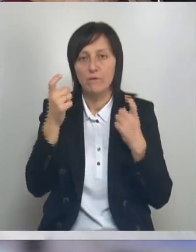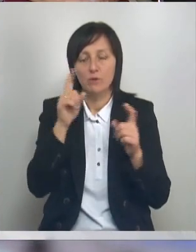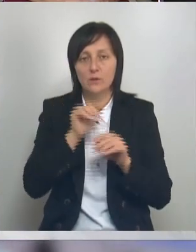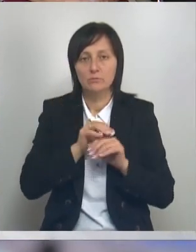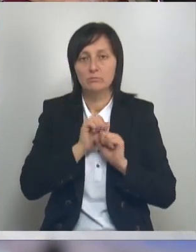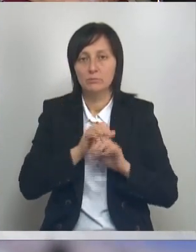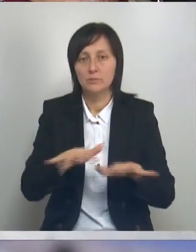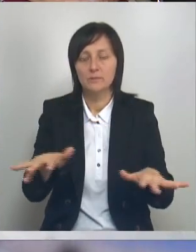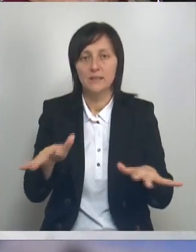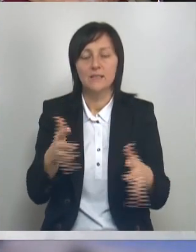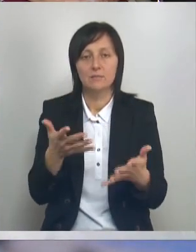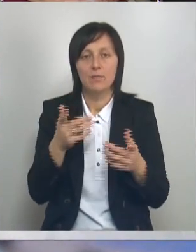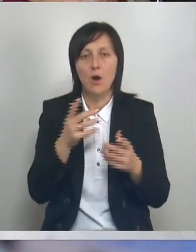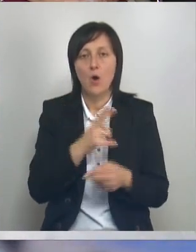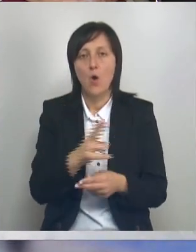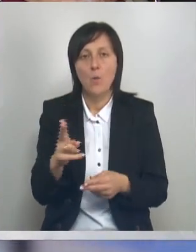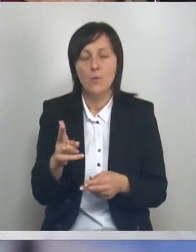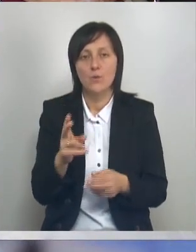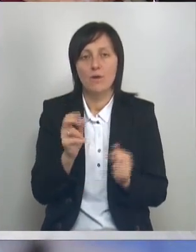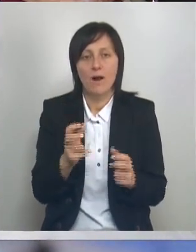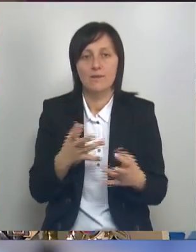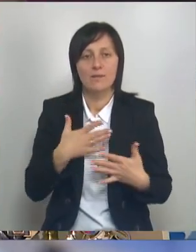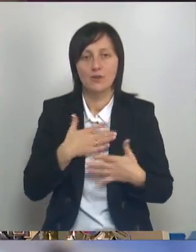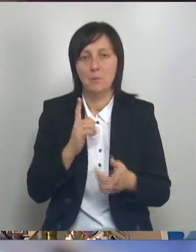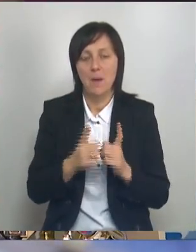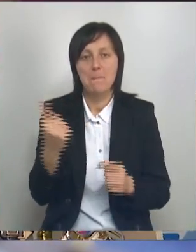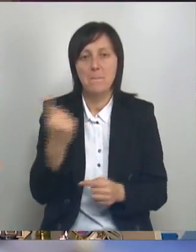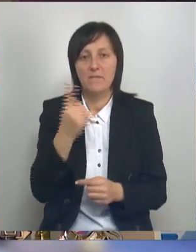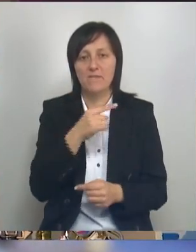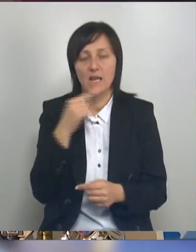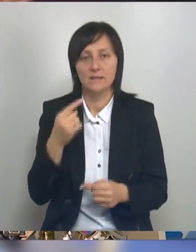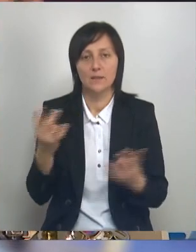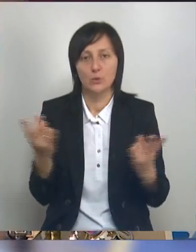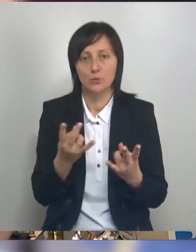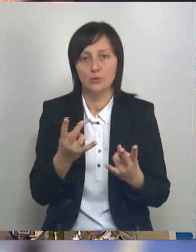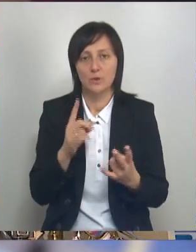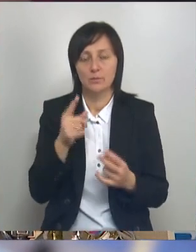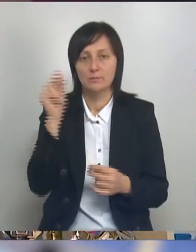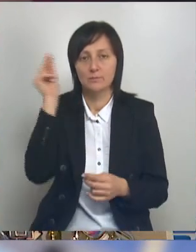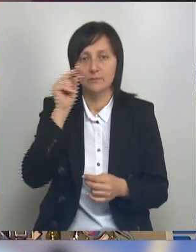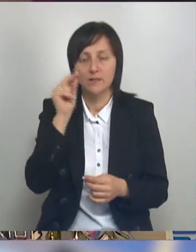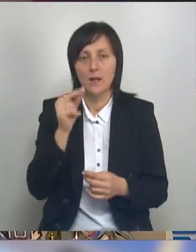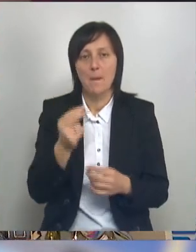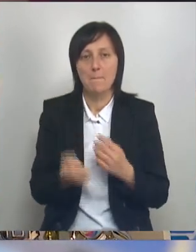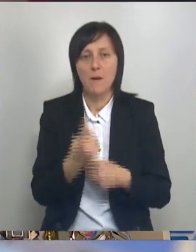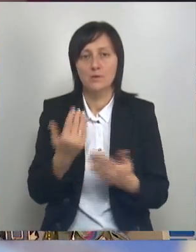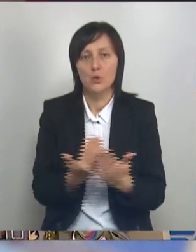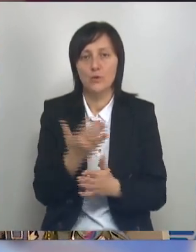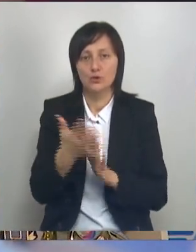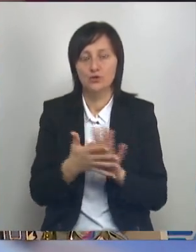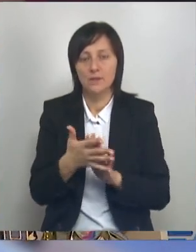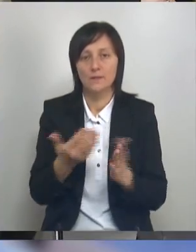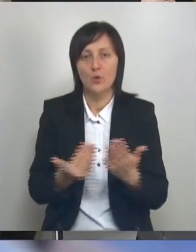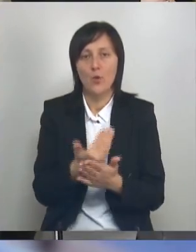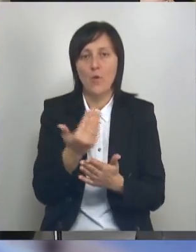сообщениях. И естественно, кому, как не нашим переводчикам, первым в России нужно пройти это обучение. Появляются новые жертвы, появляются новые